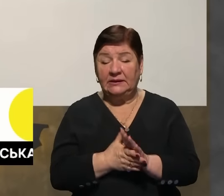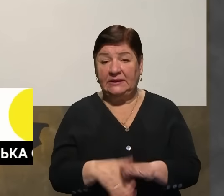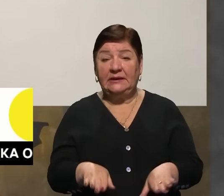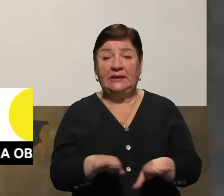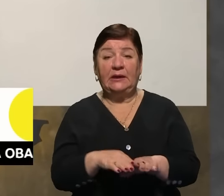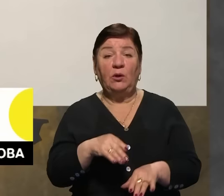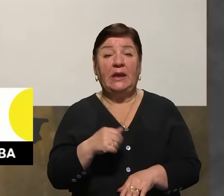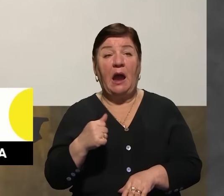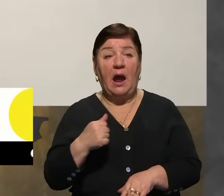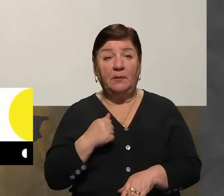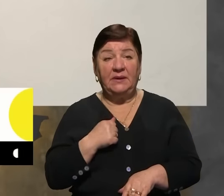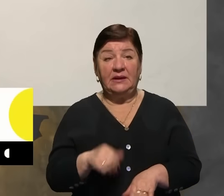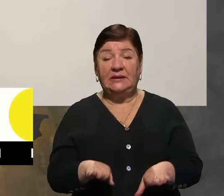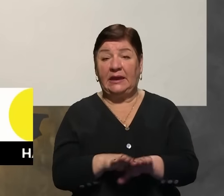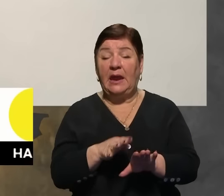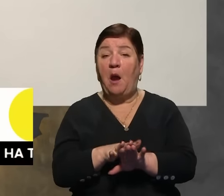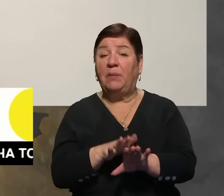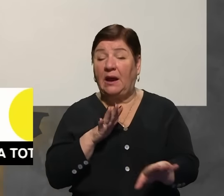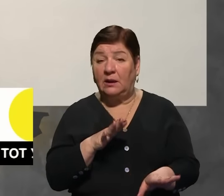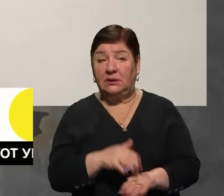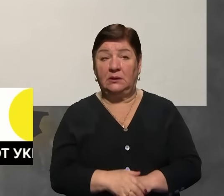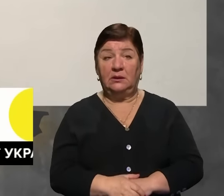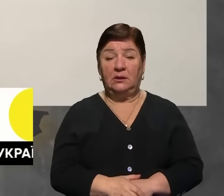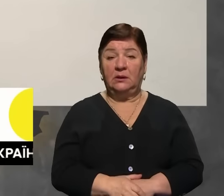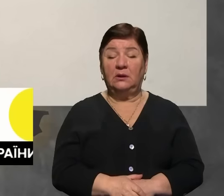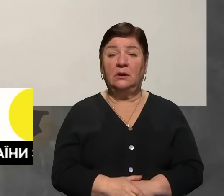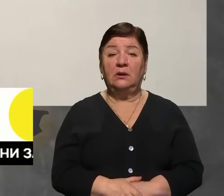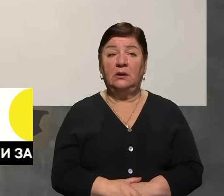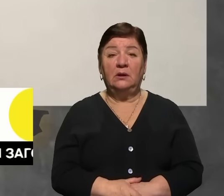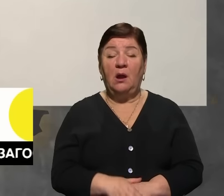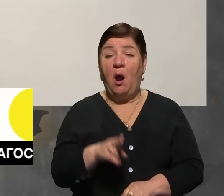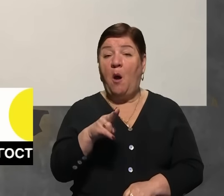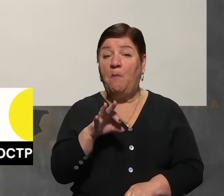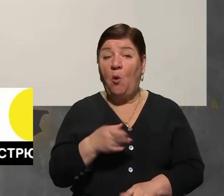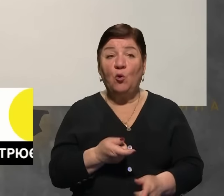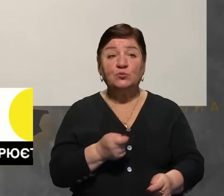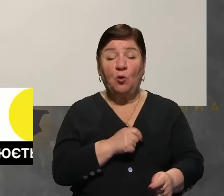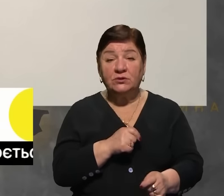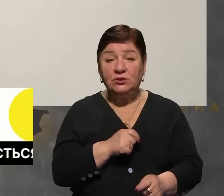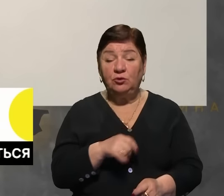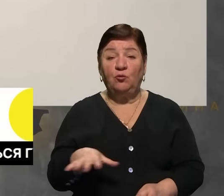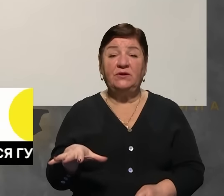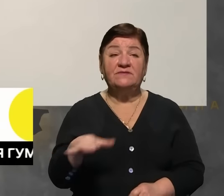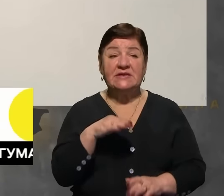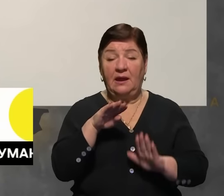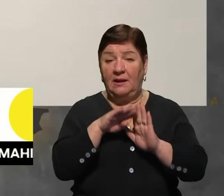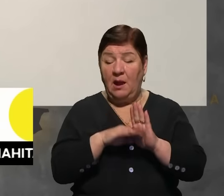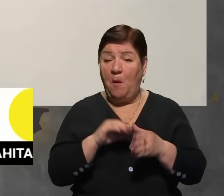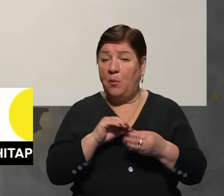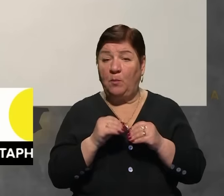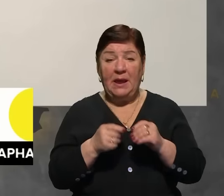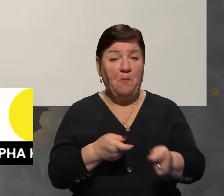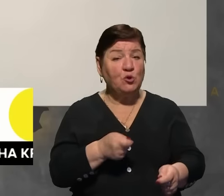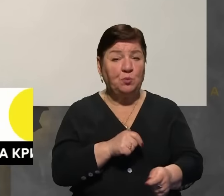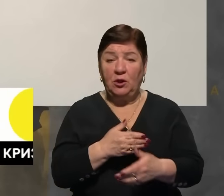армії, класичні, точніше, бригади. По озброєнню в них все по штатці, тобто, якогось проблем з ним немає.